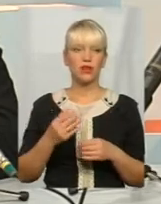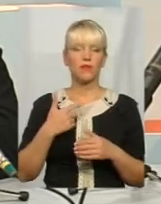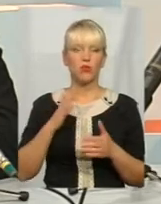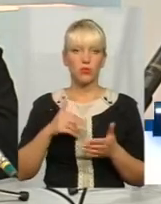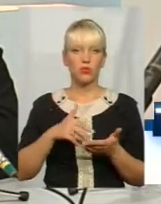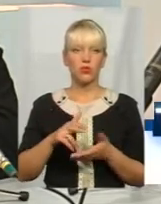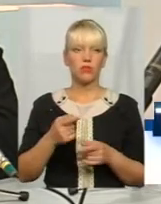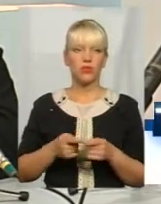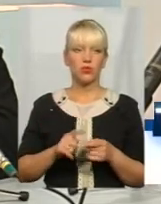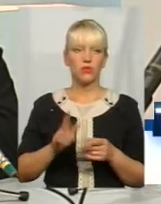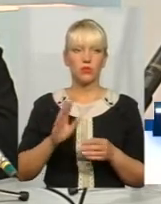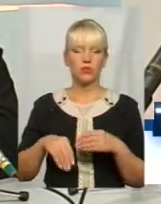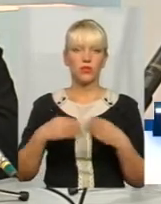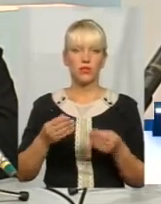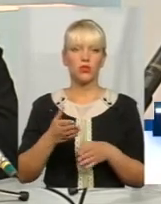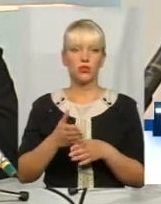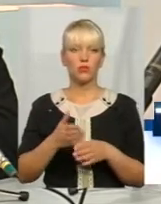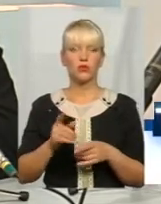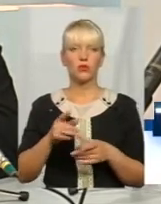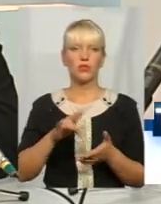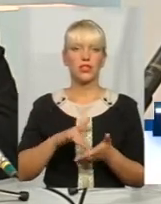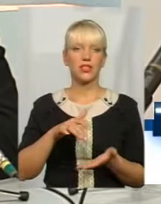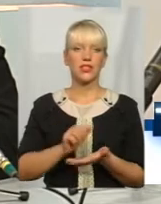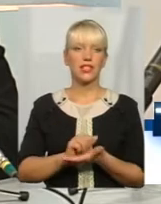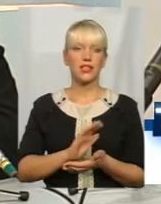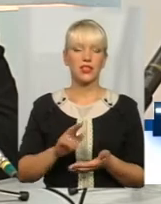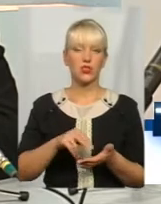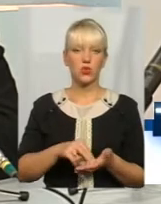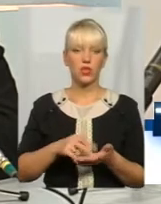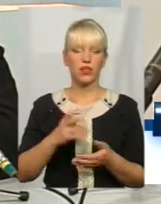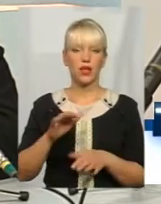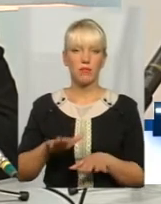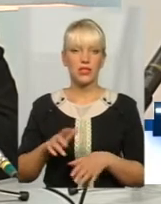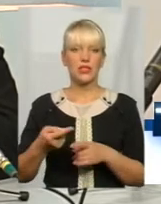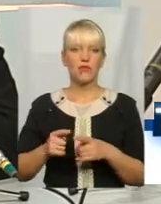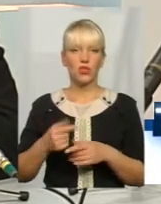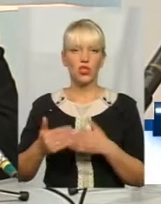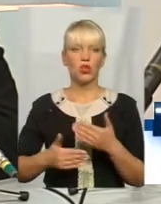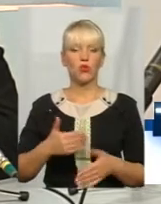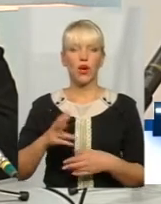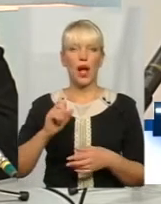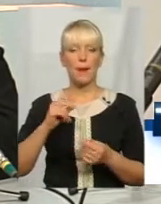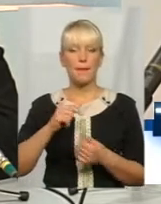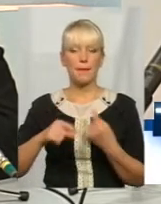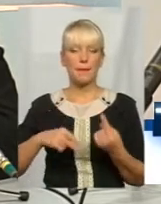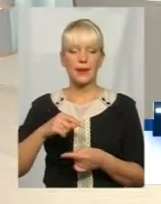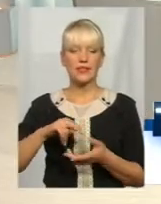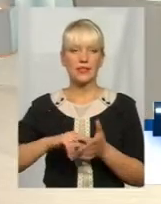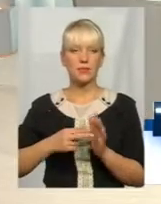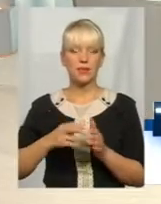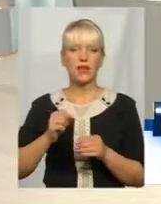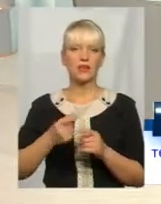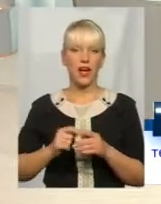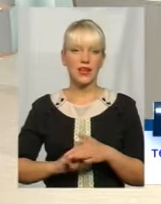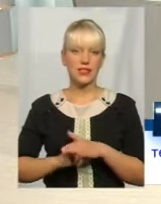до цього, коли будемо давати допомогу, тому що служба зайнятості не стоїть на місці, вона рухається. Це бізнес-план, звичайно, АЗИ, написання,